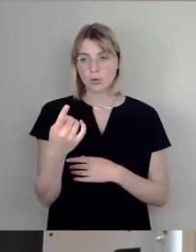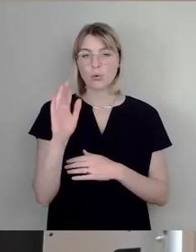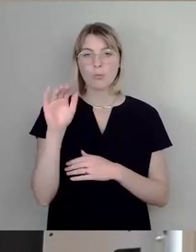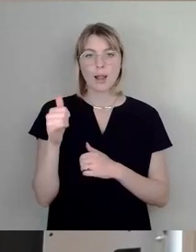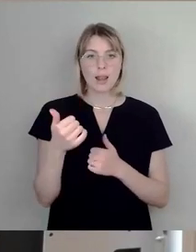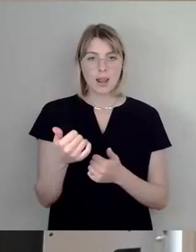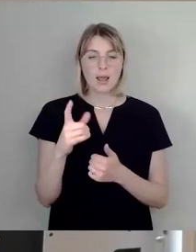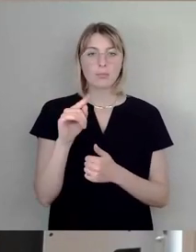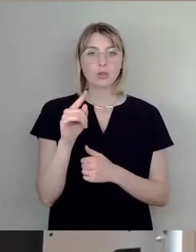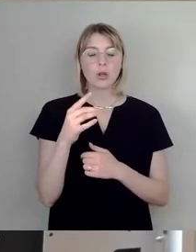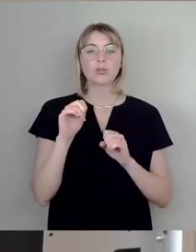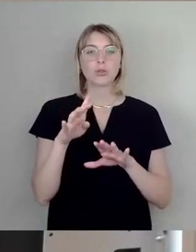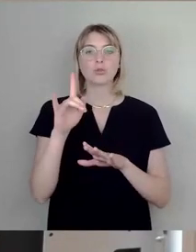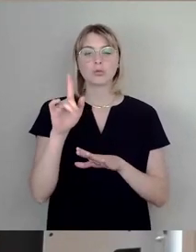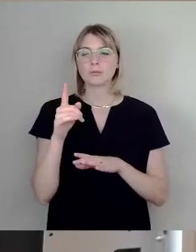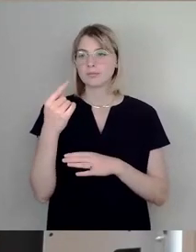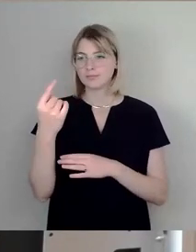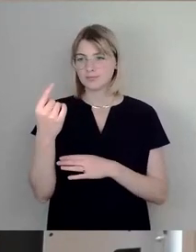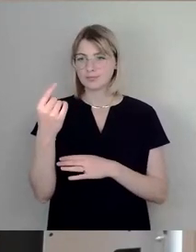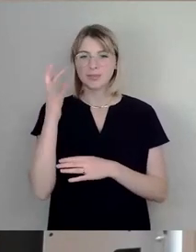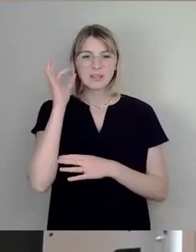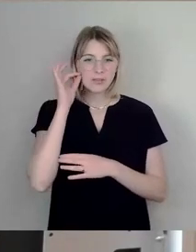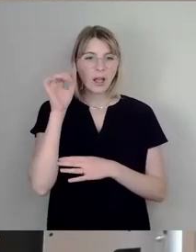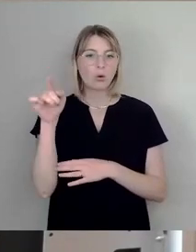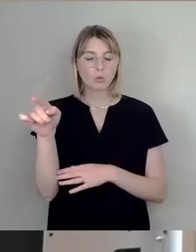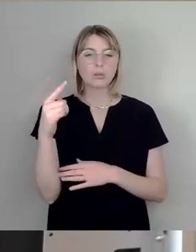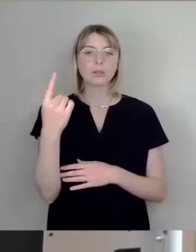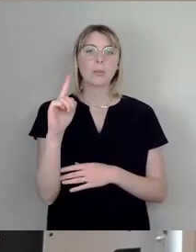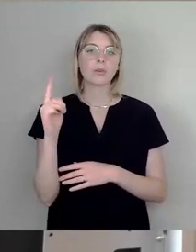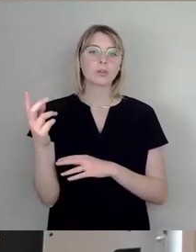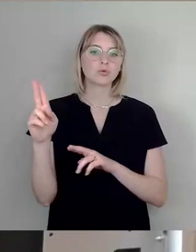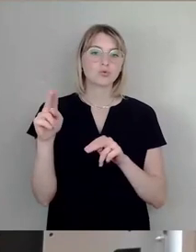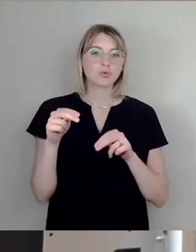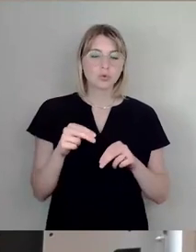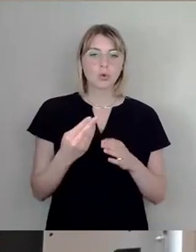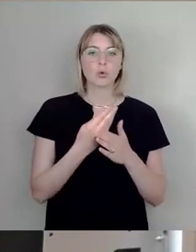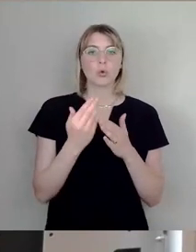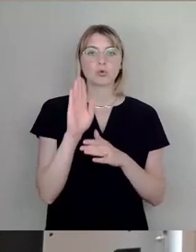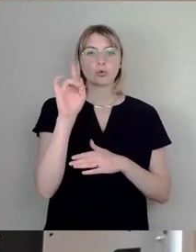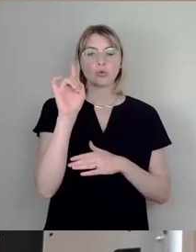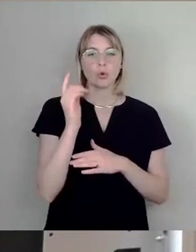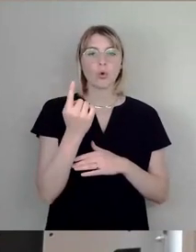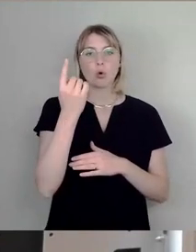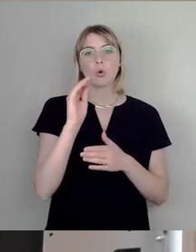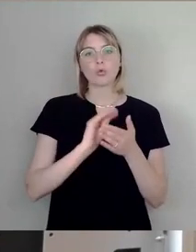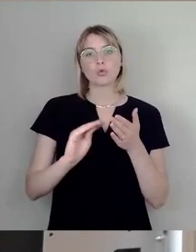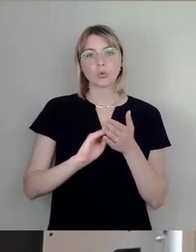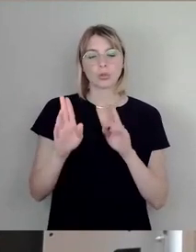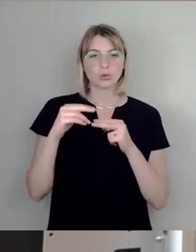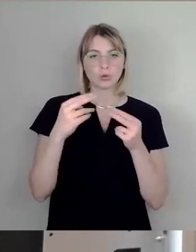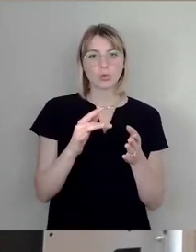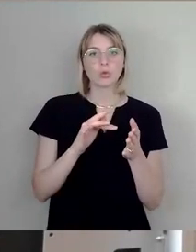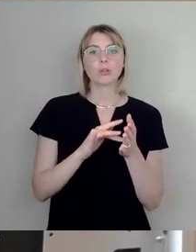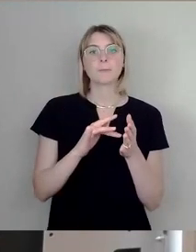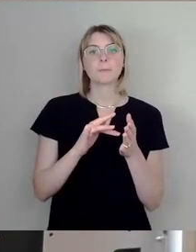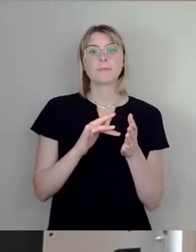bekam die Professur an der Kunsthochschule und die Ehe dauerte nur noch sehr kurz, weil er dann im Prinzip an